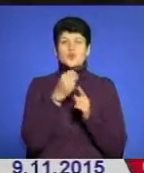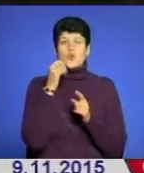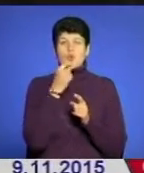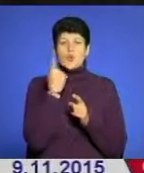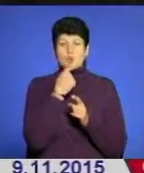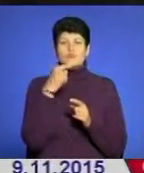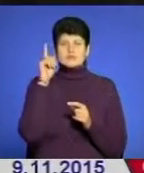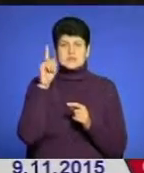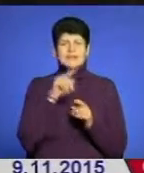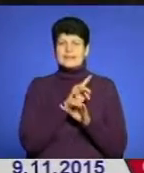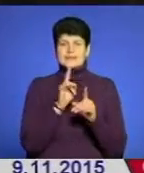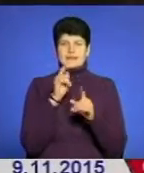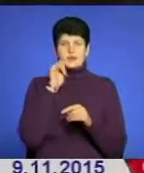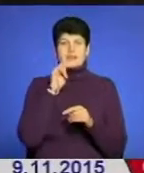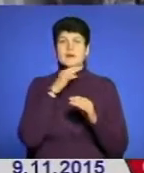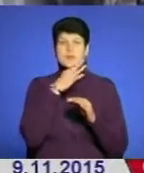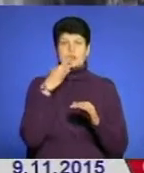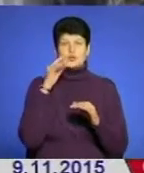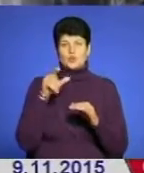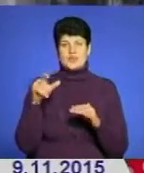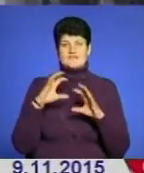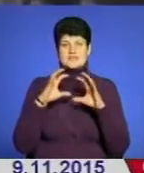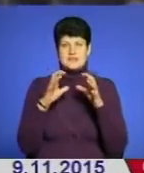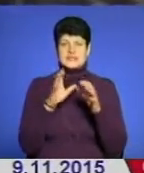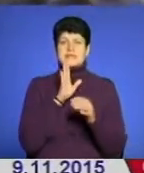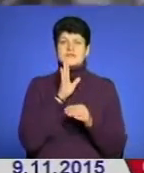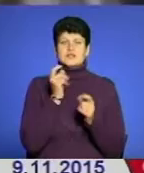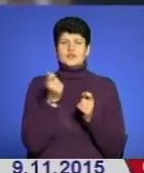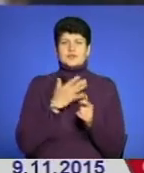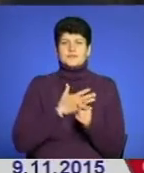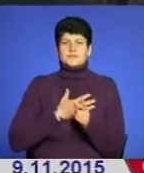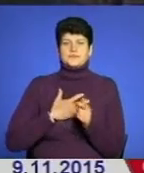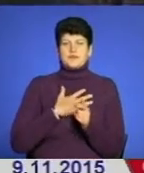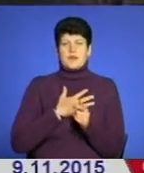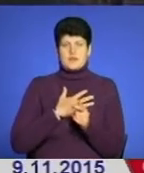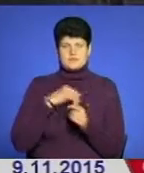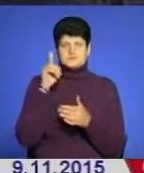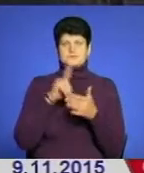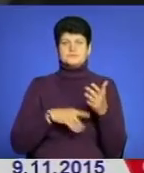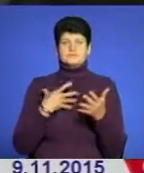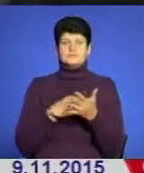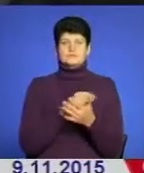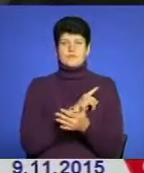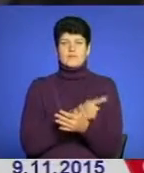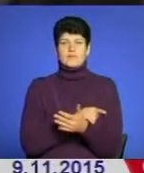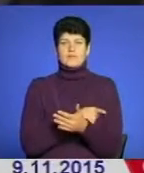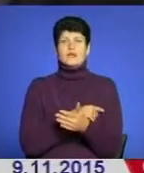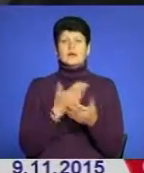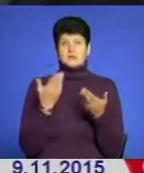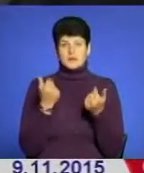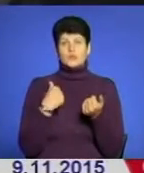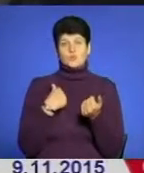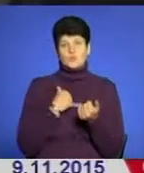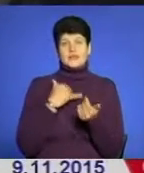українці, а й багато людей у світі. Дівчинка трохи хвилюється, але упевнена в своїх силах. Так, в мене присутні